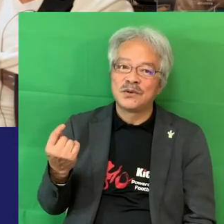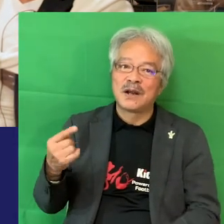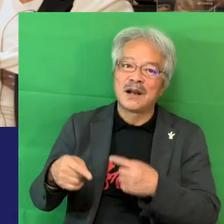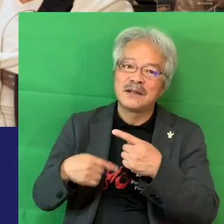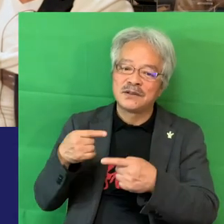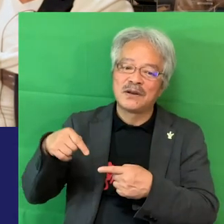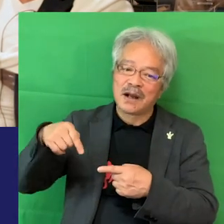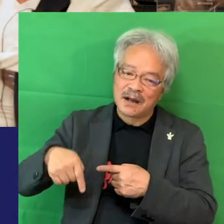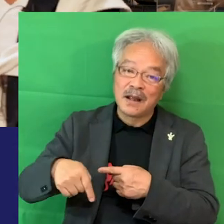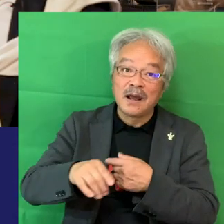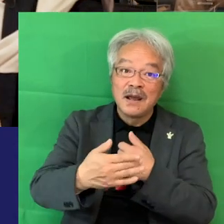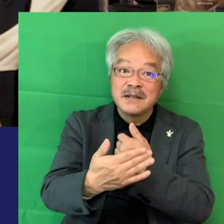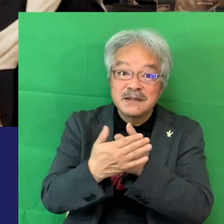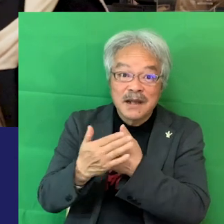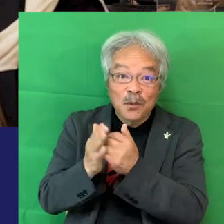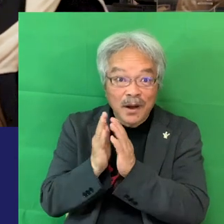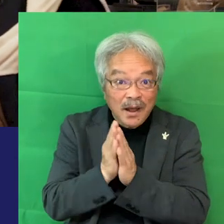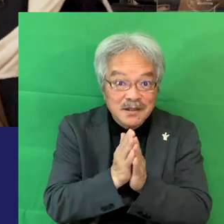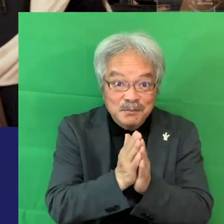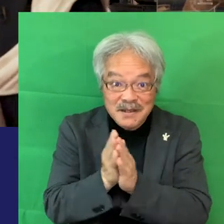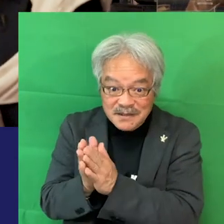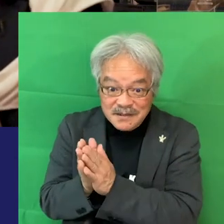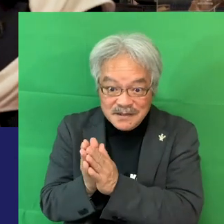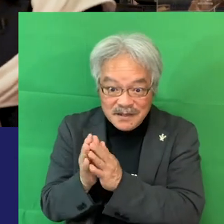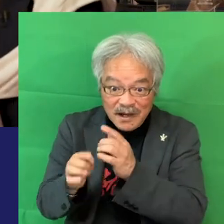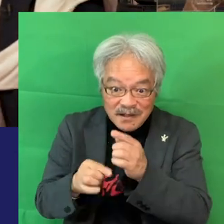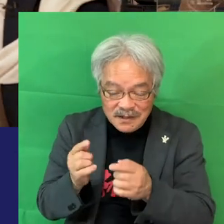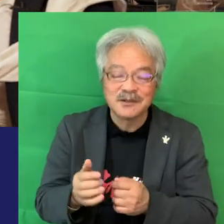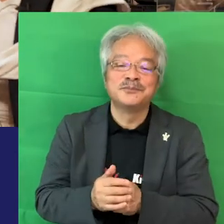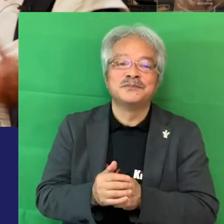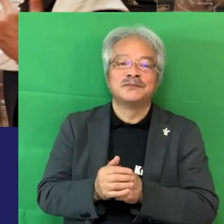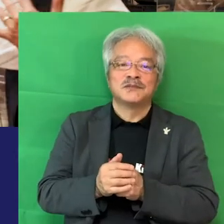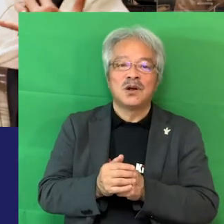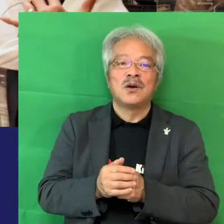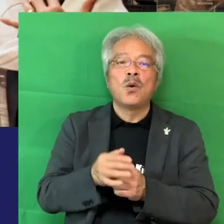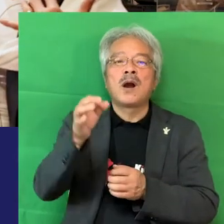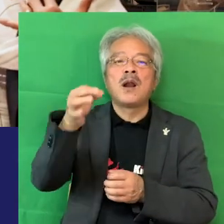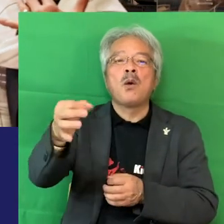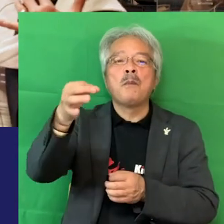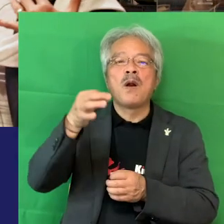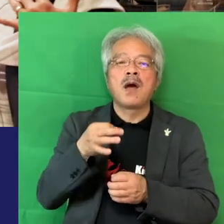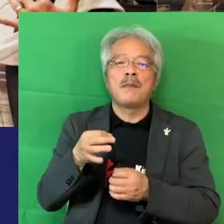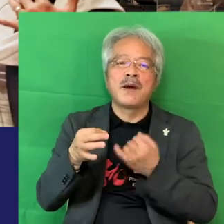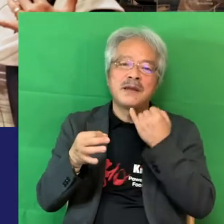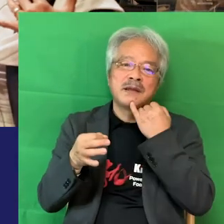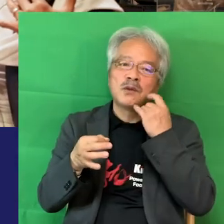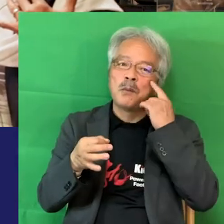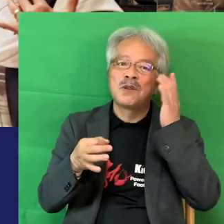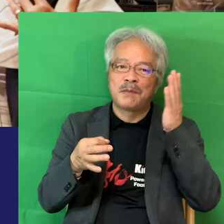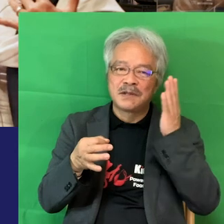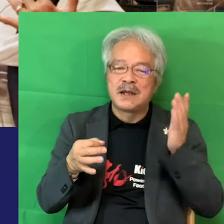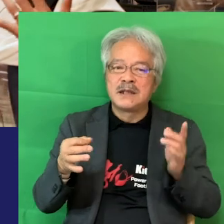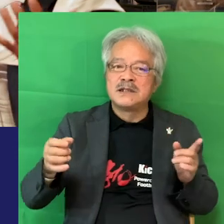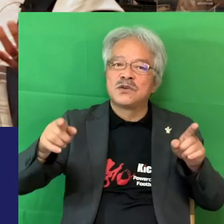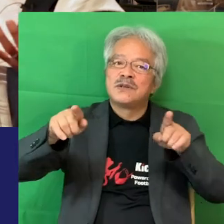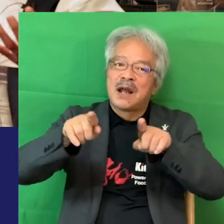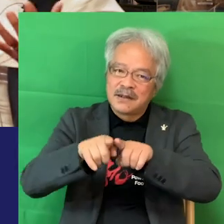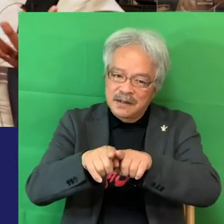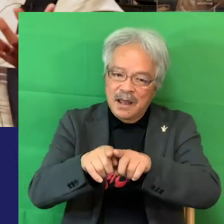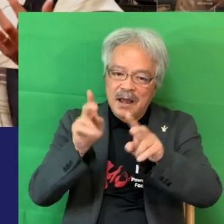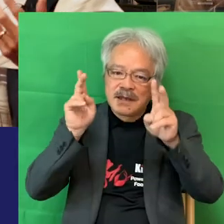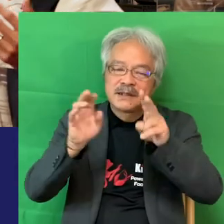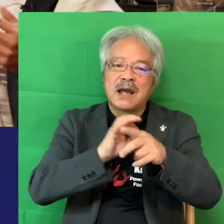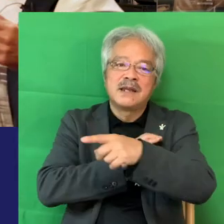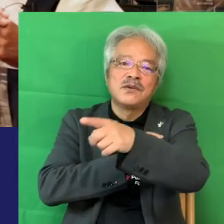ご支援お願いしますみたいな企業とかただお金もらえばいいなというふうにも持ってないですし一緒になって社員の方とか